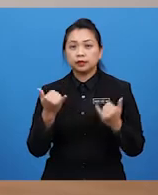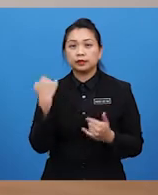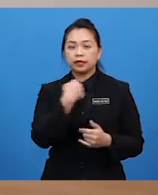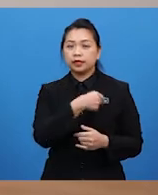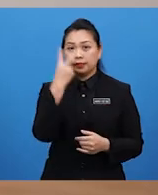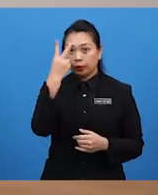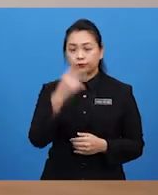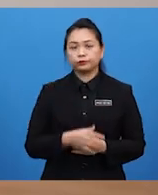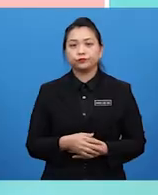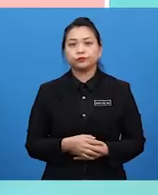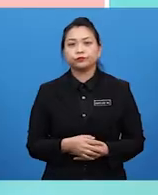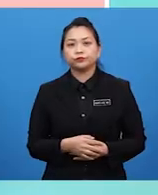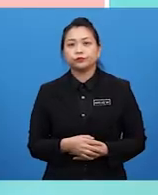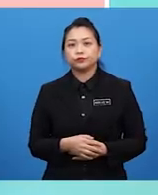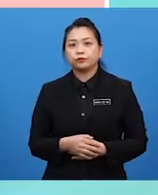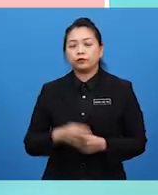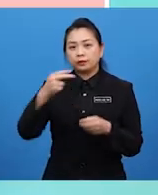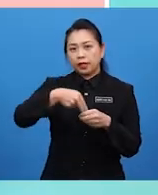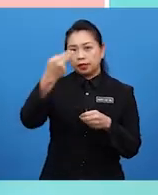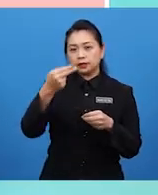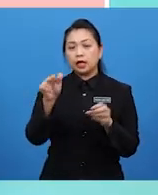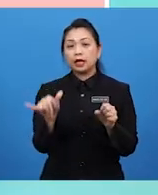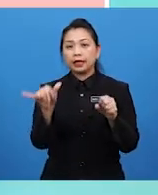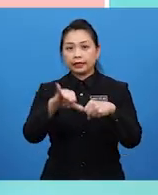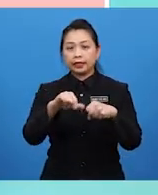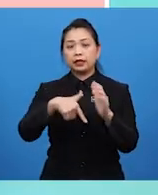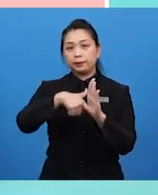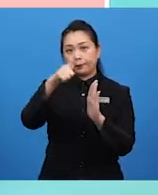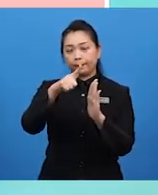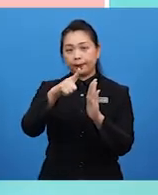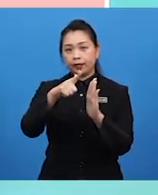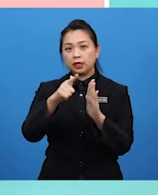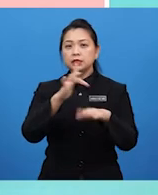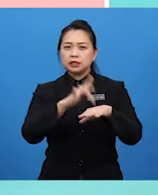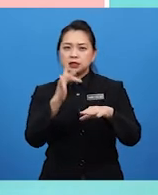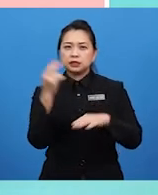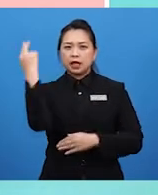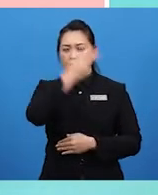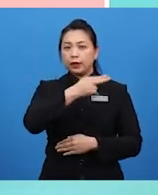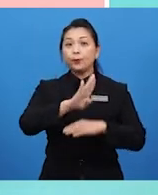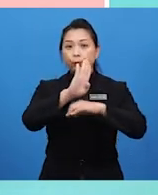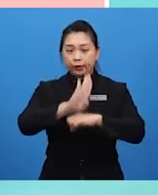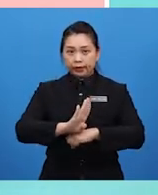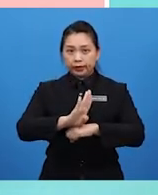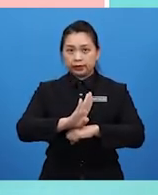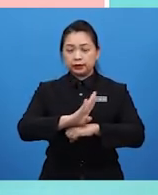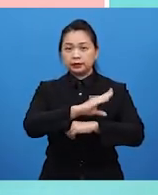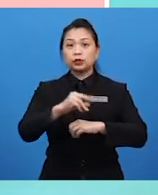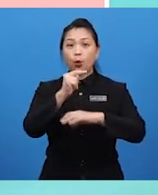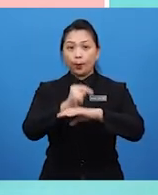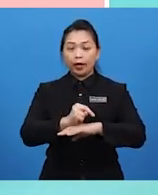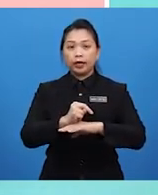Silakan, betul-betul pelajar. Perhasilan karya lebih sensitif terhadap budaya dan norma, isu semasa,